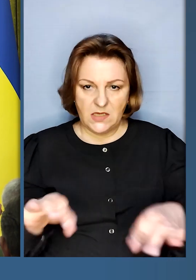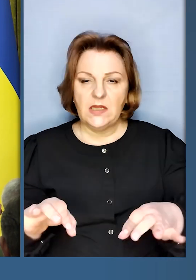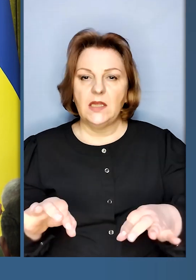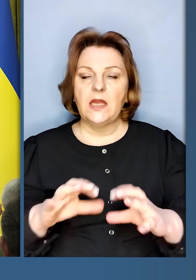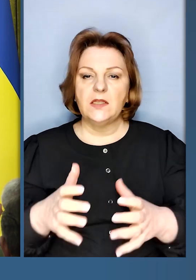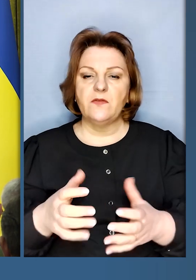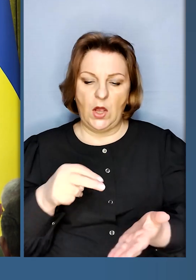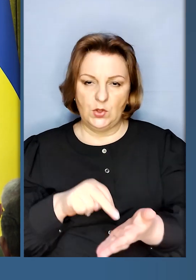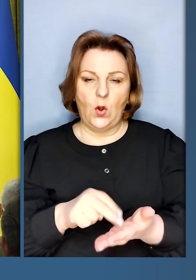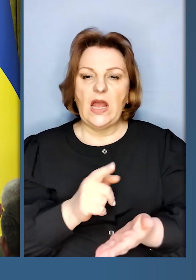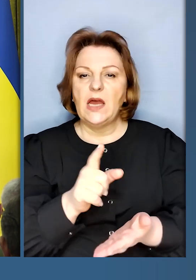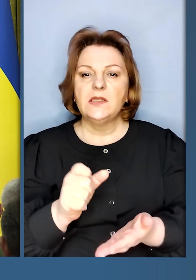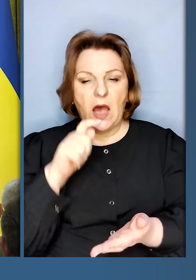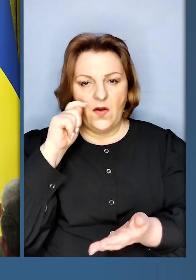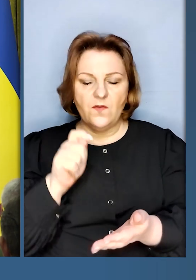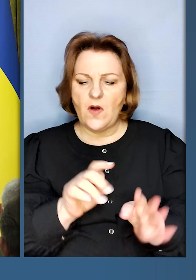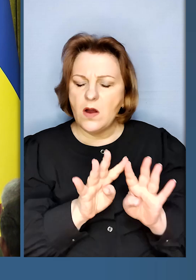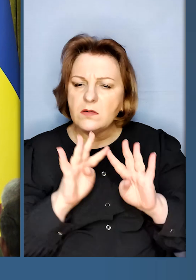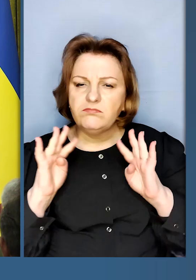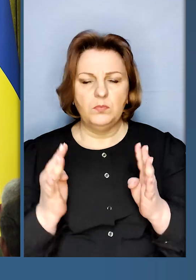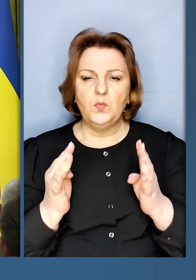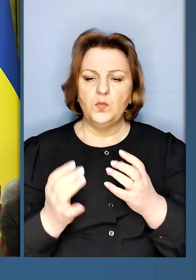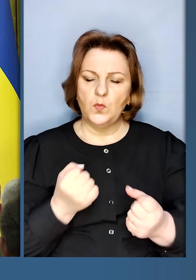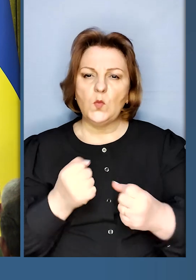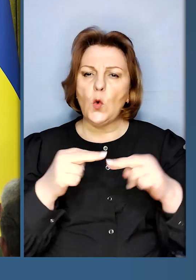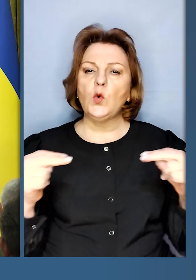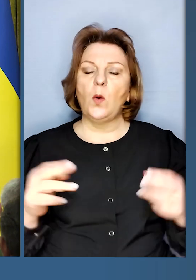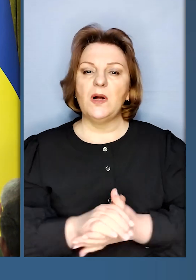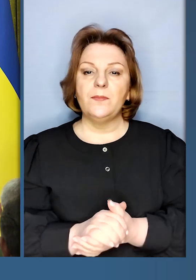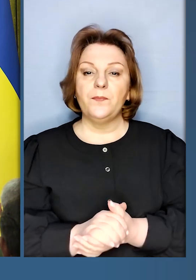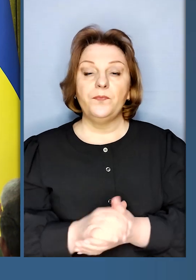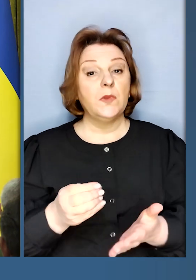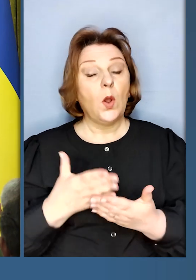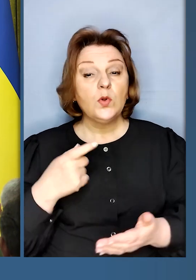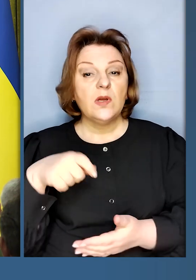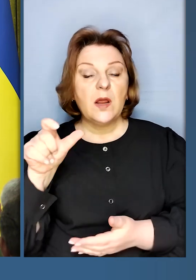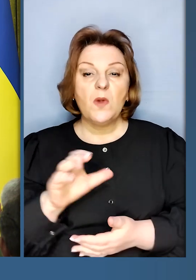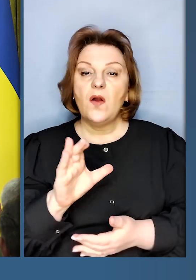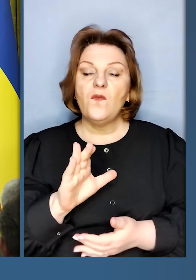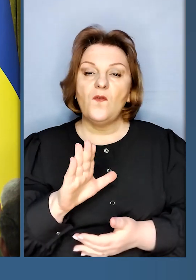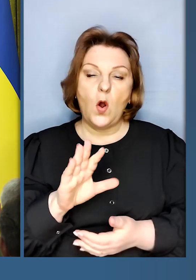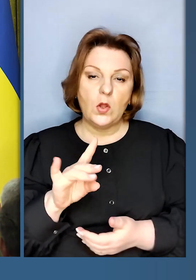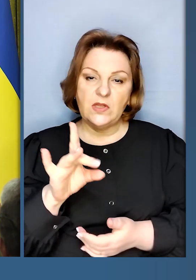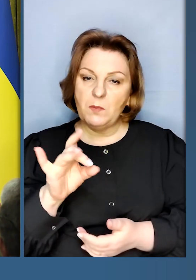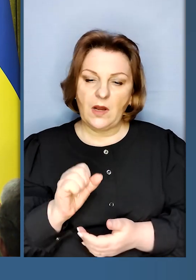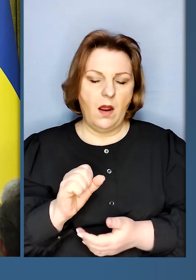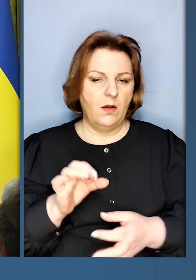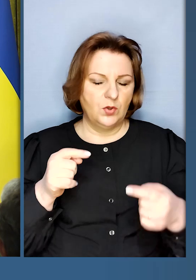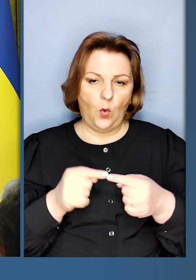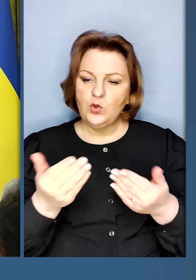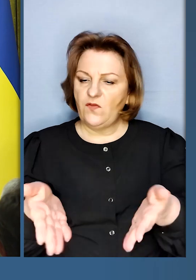світ стоять за вами муром, пане Президенте, дорогий Володимире. Безперечно вас не залишимо.